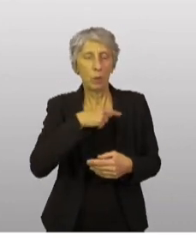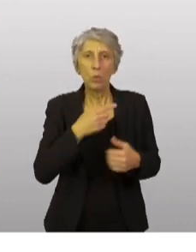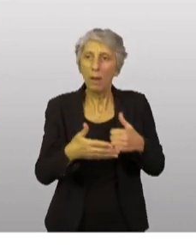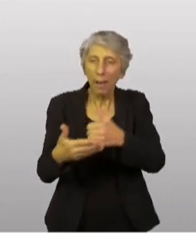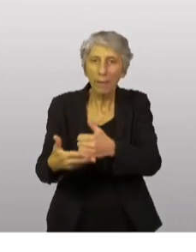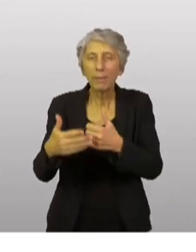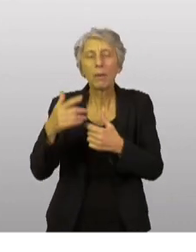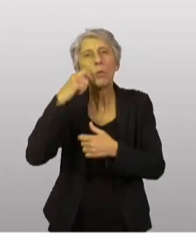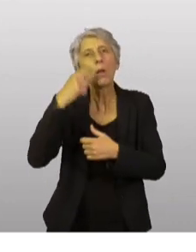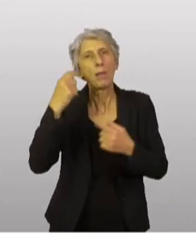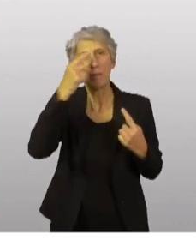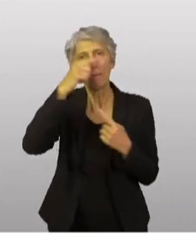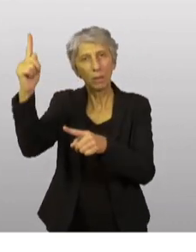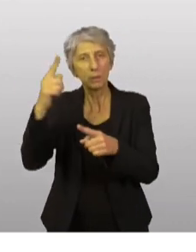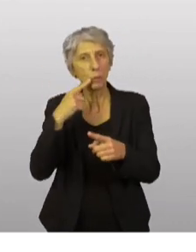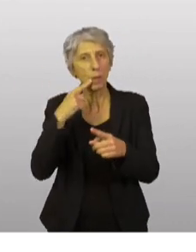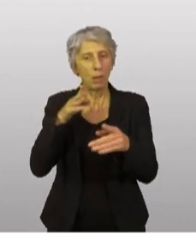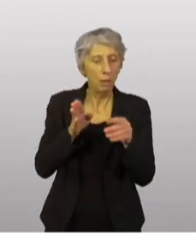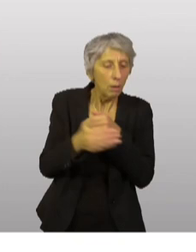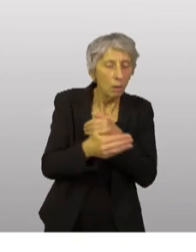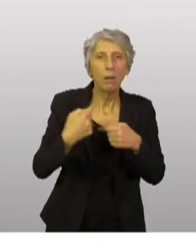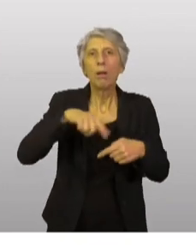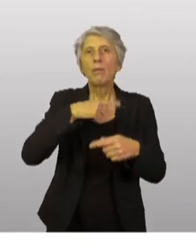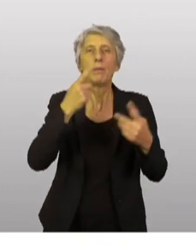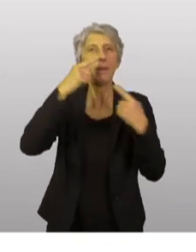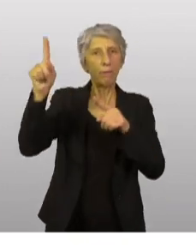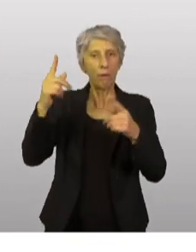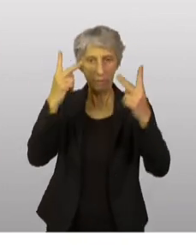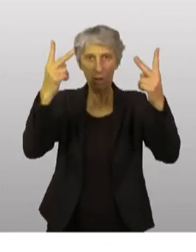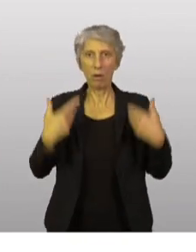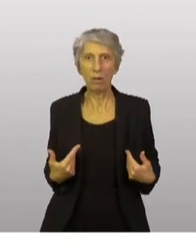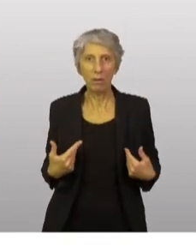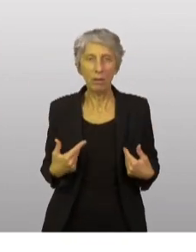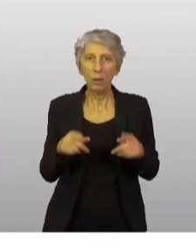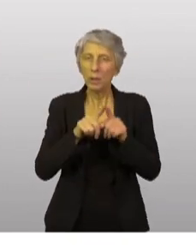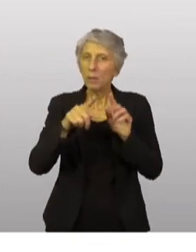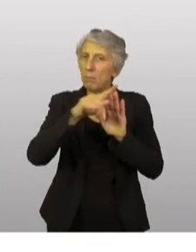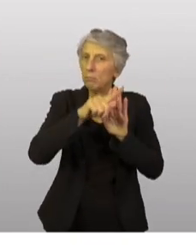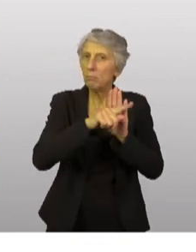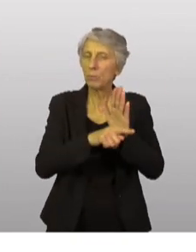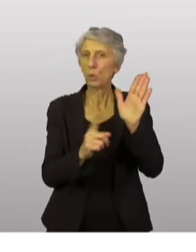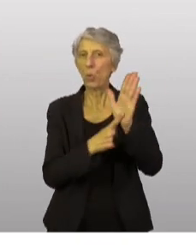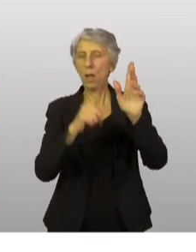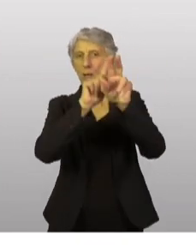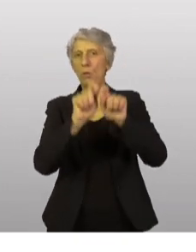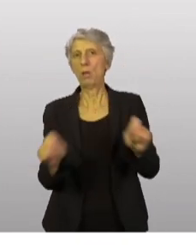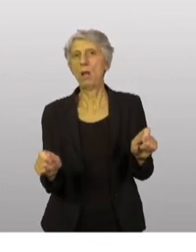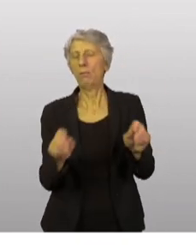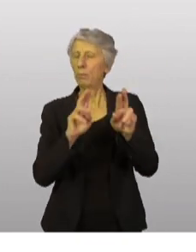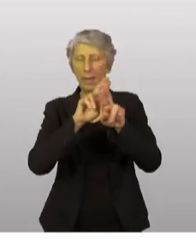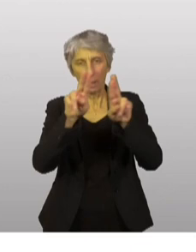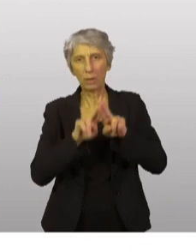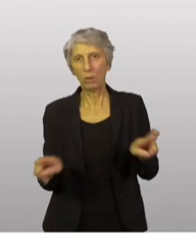nous défendons nos valeurs, nous défendons un pays agressé, mais aussi les principes fondamentaux du droit international et donc la